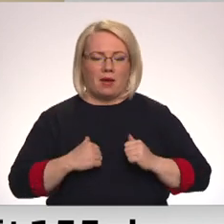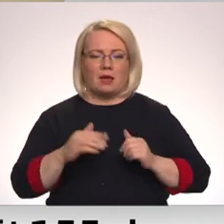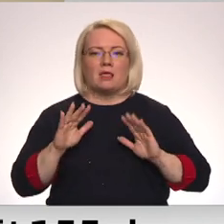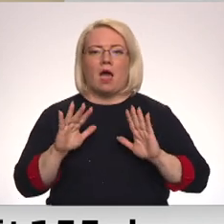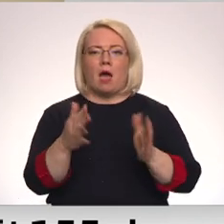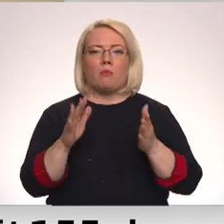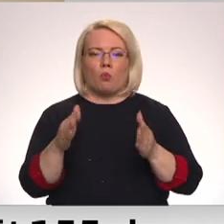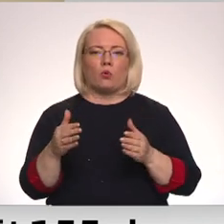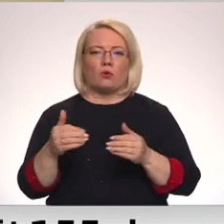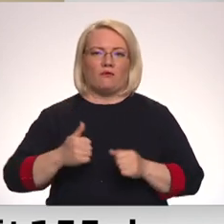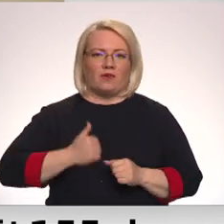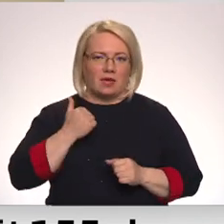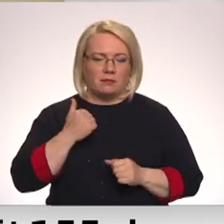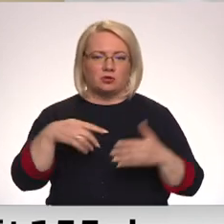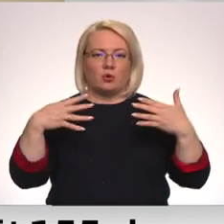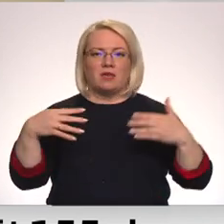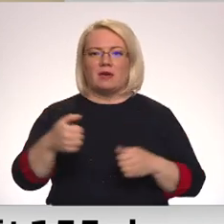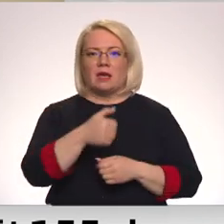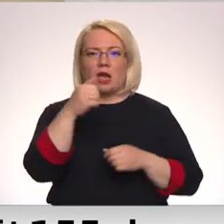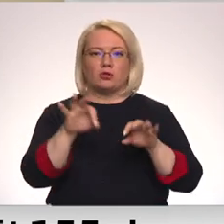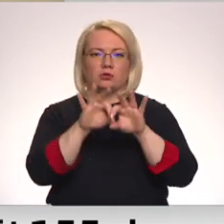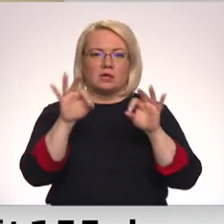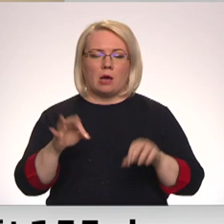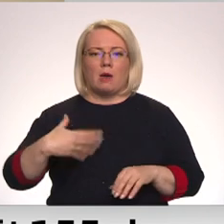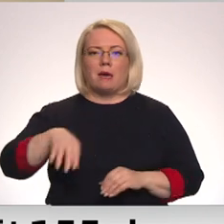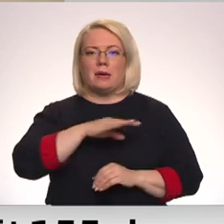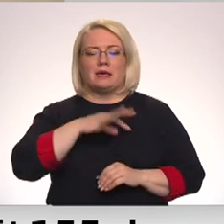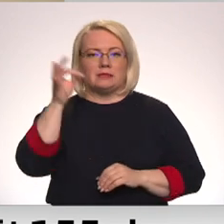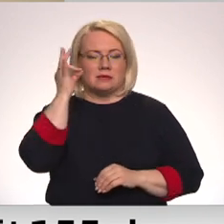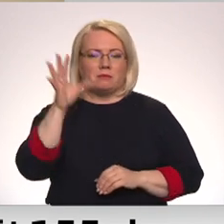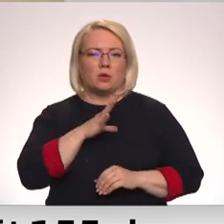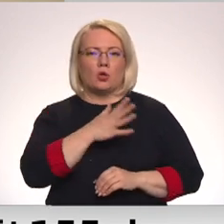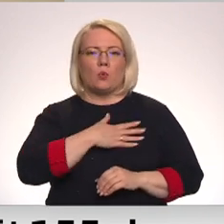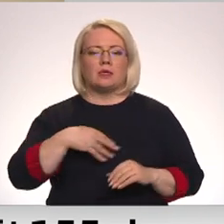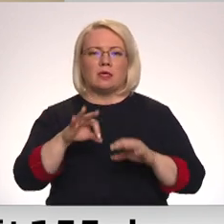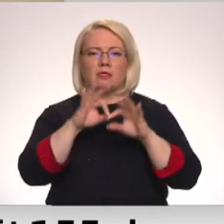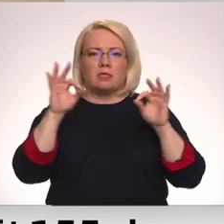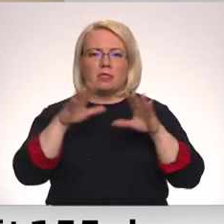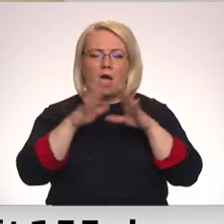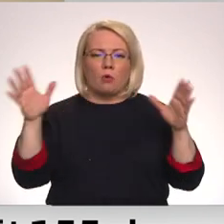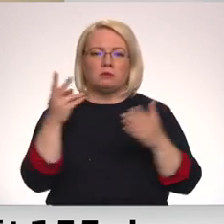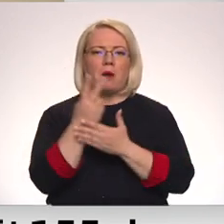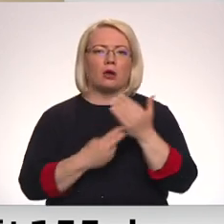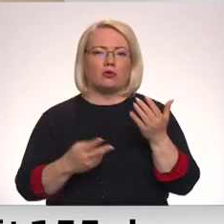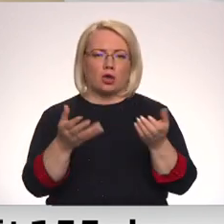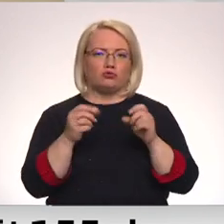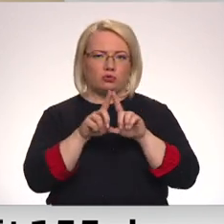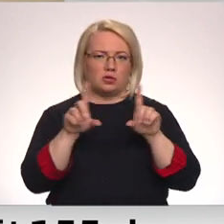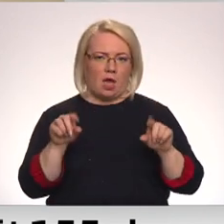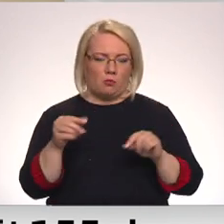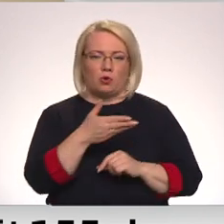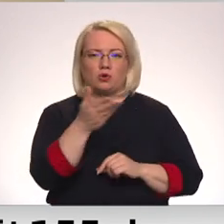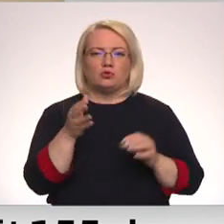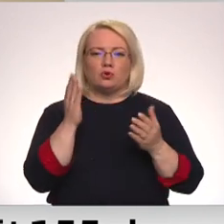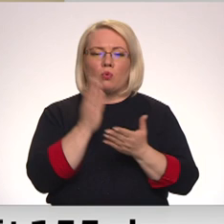piegādātāji, jo 90. gadu sākumā mēs atcerāmies, ka bija ļoti daudz bankrotējuši uzņēmumu. Jūs noteikti negribat,